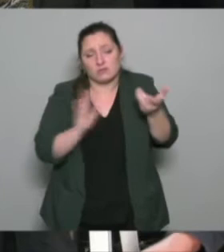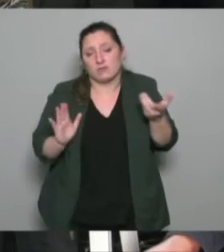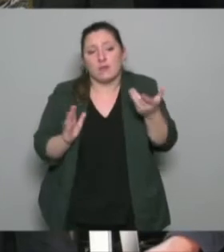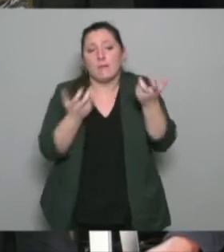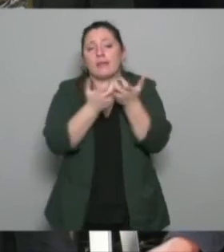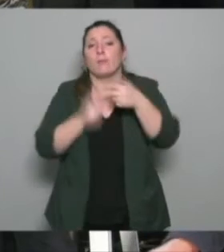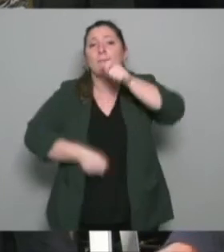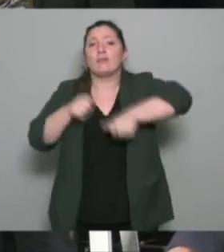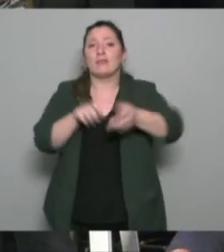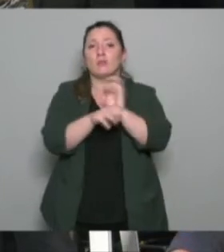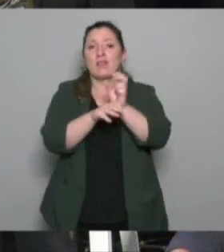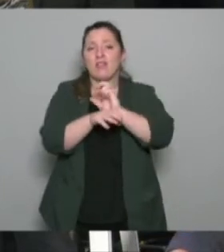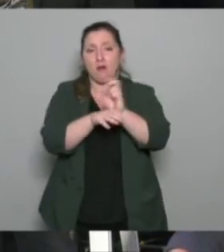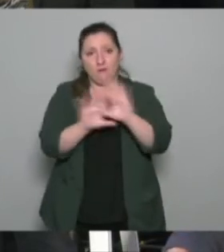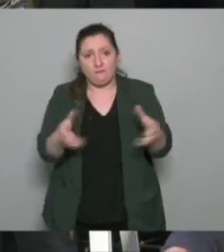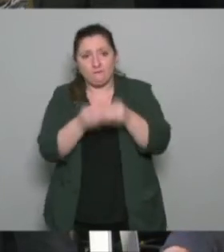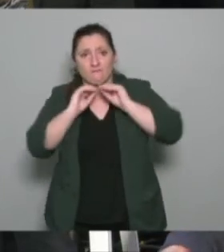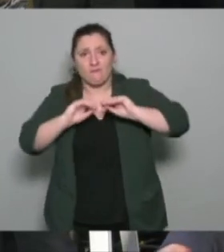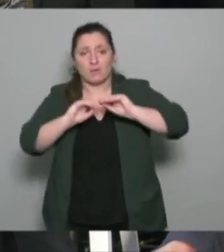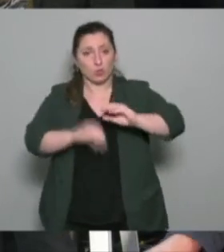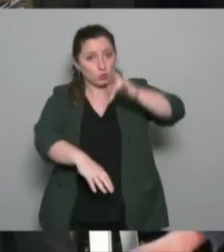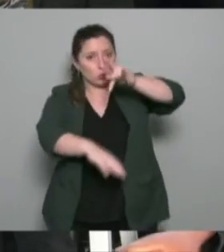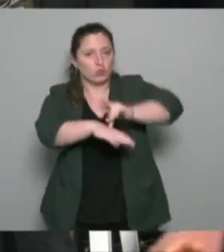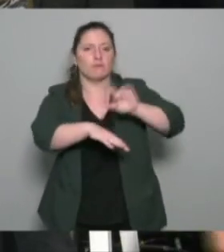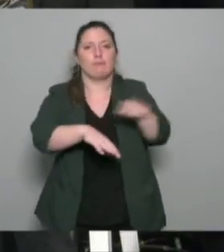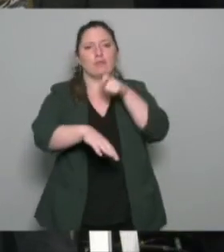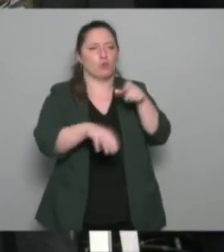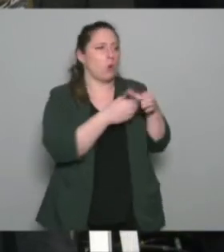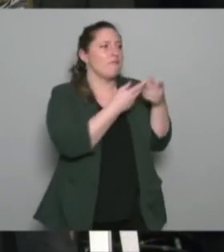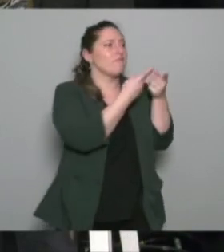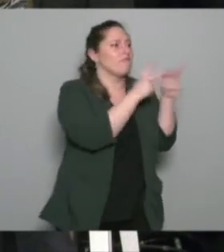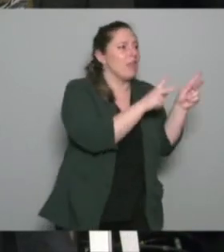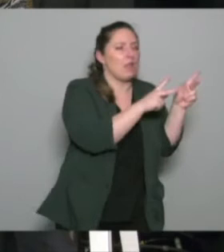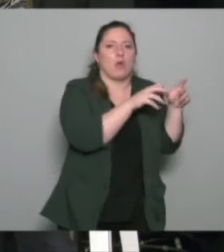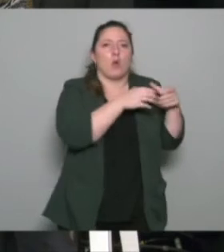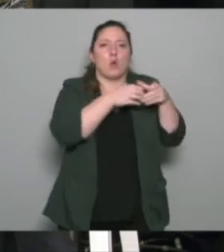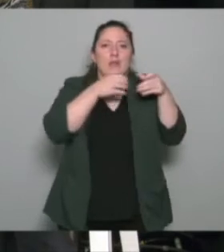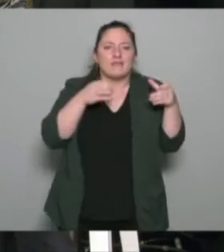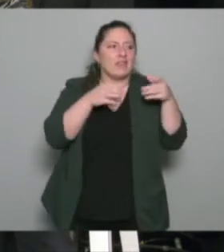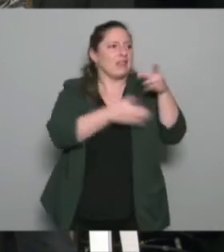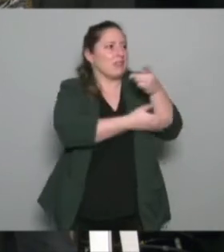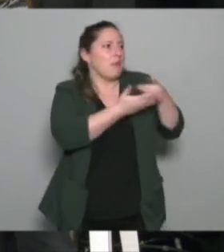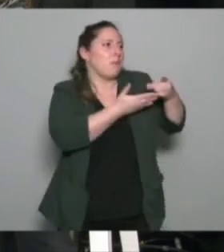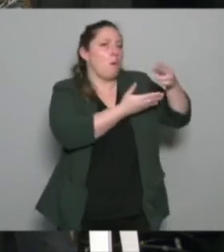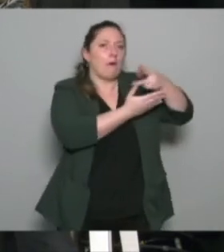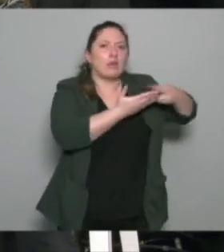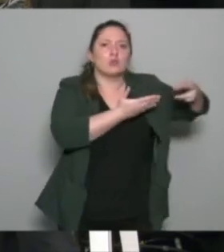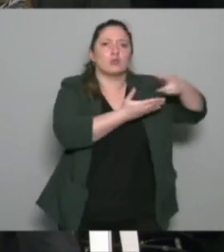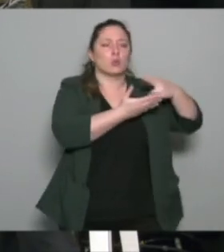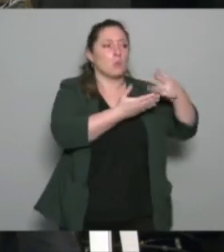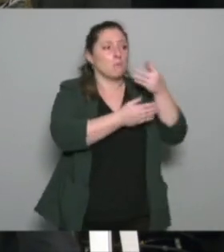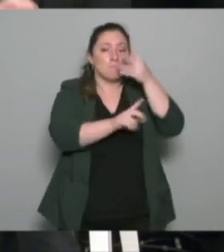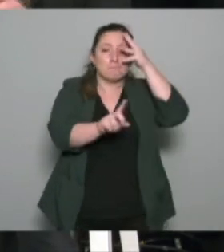thématiques il y a une collaboration avec la collectivité avec des mises à disposition auprès des missions